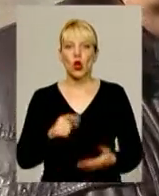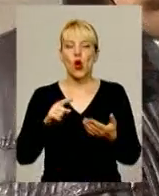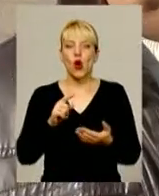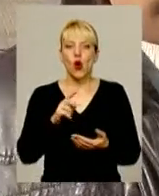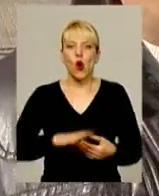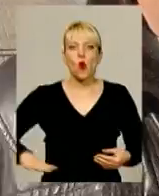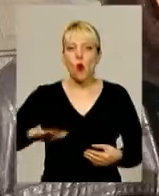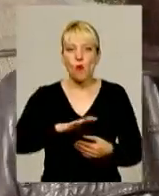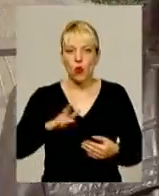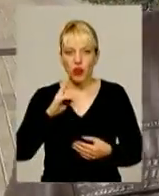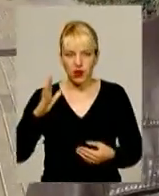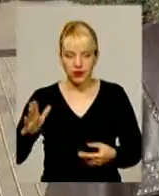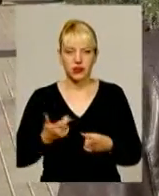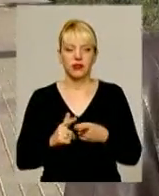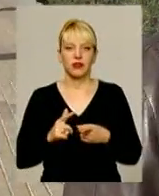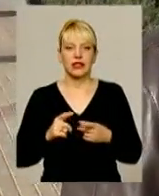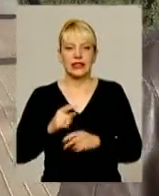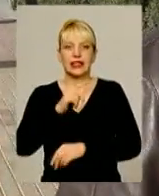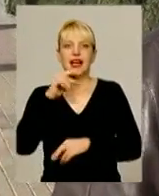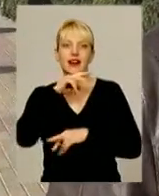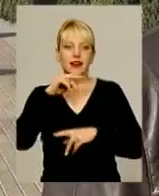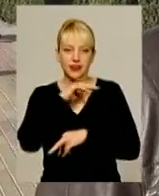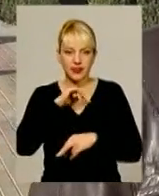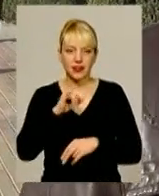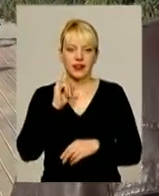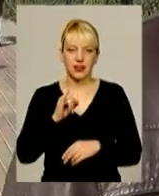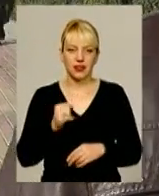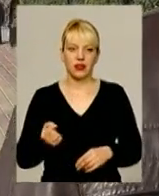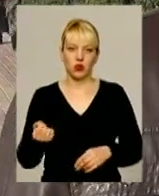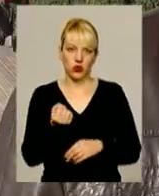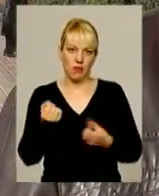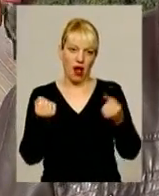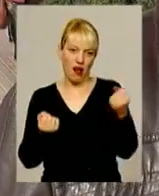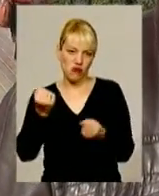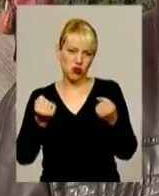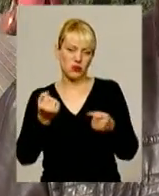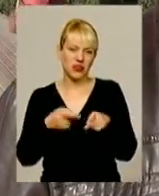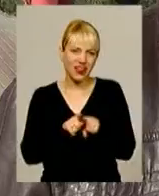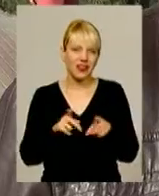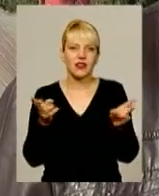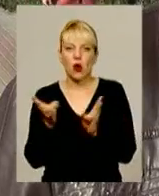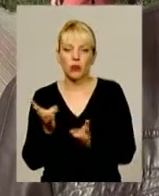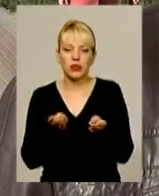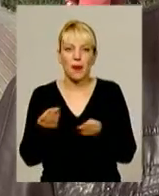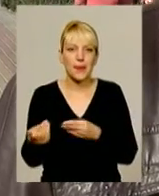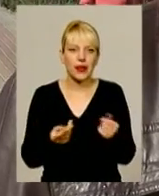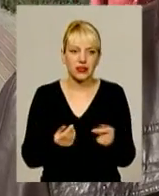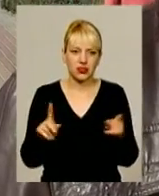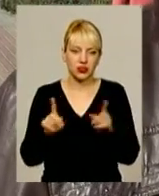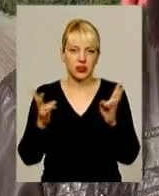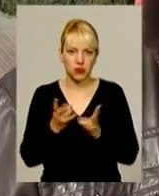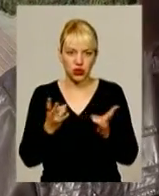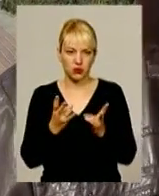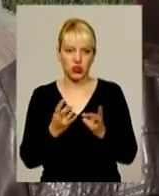Комунальні ліки, звичайне утримання автомобіля і такі необхідні платіжі, які сьогодні